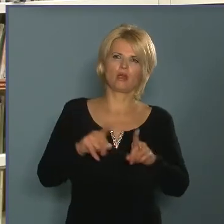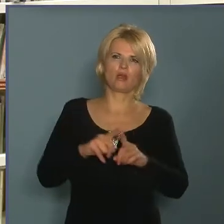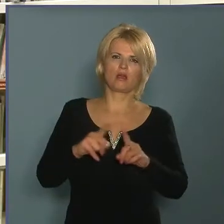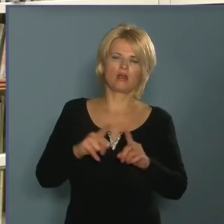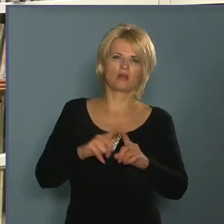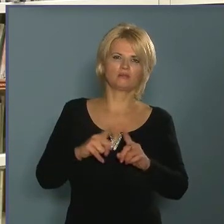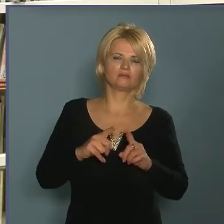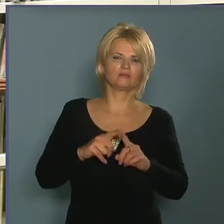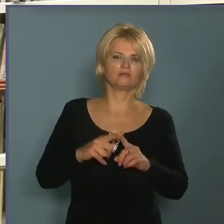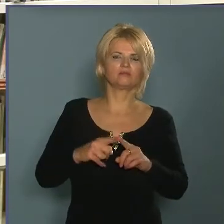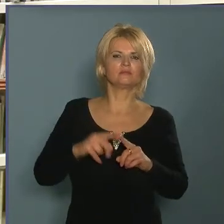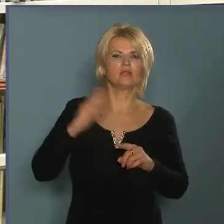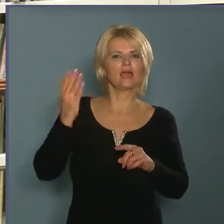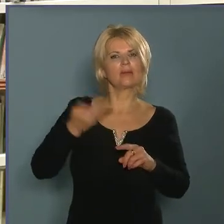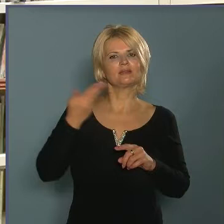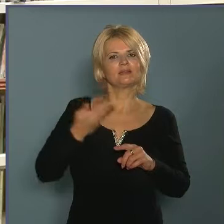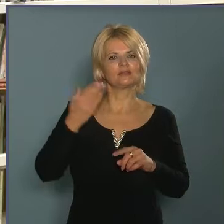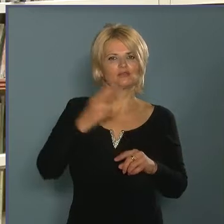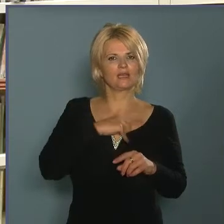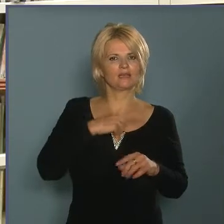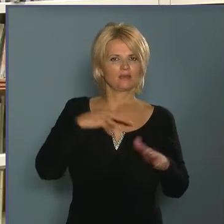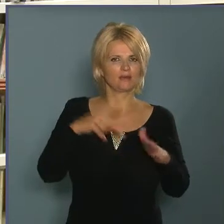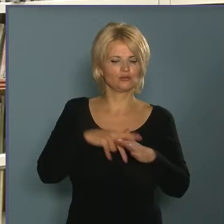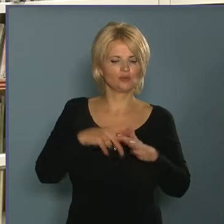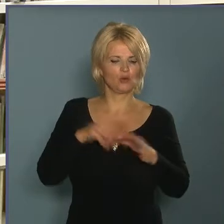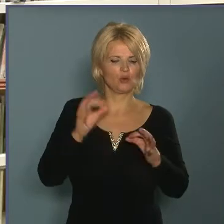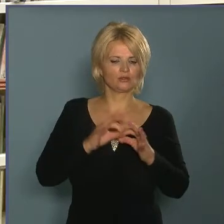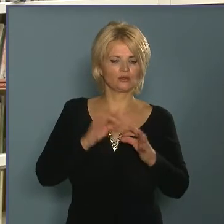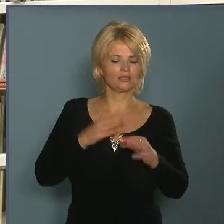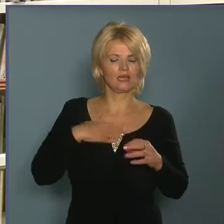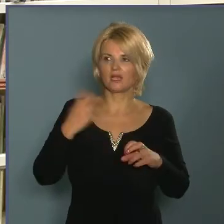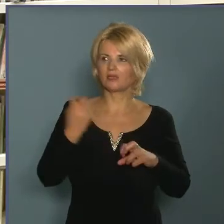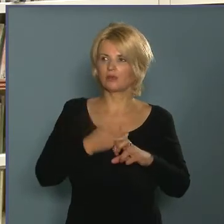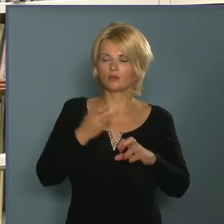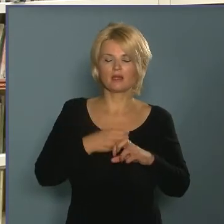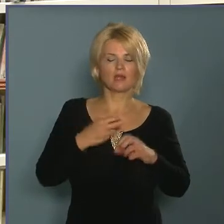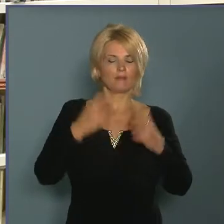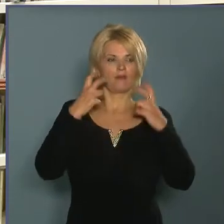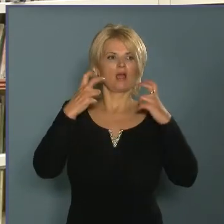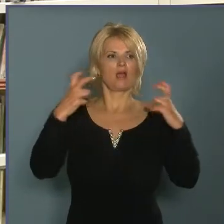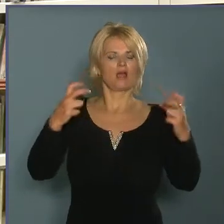említése érdemes dolog történt. Úgyhogy annyit merezgetem, mint kőbányán is a szememet.